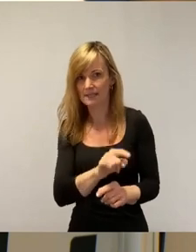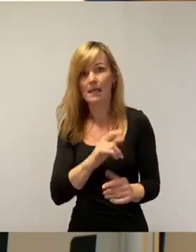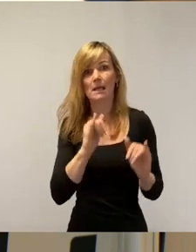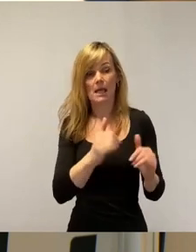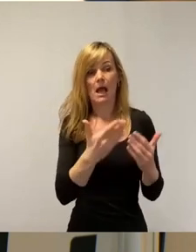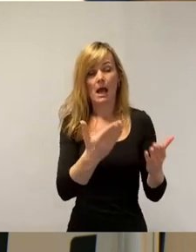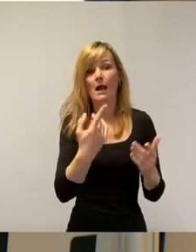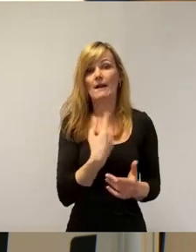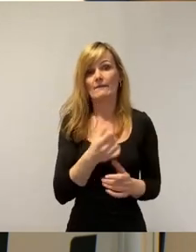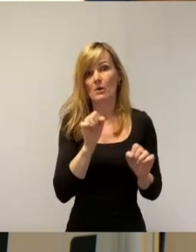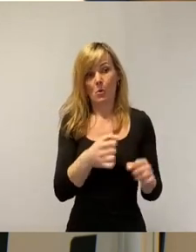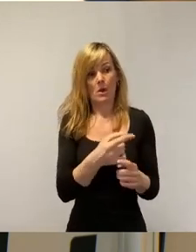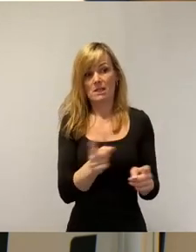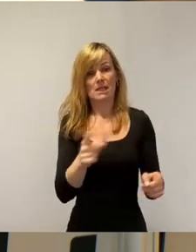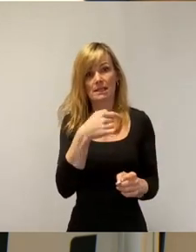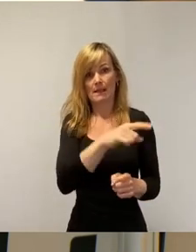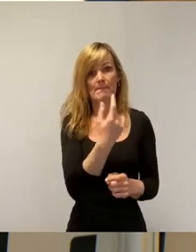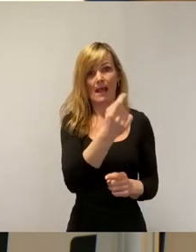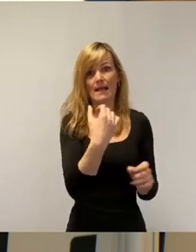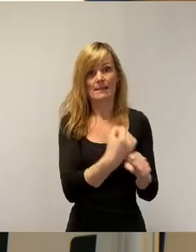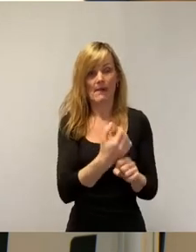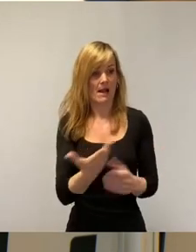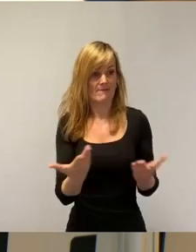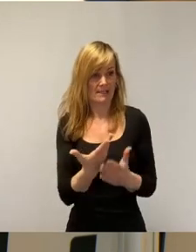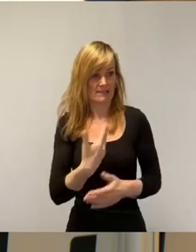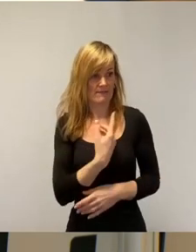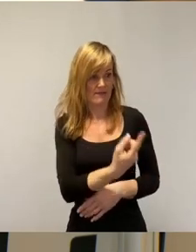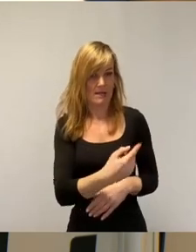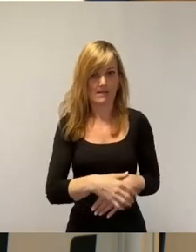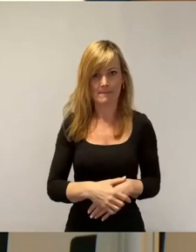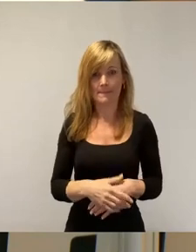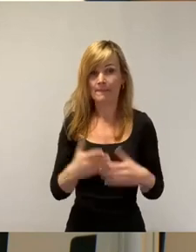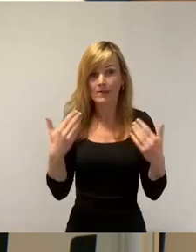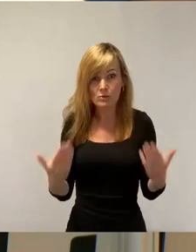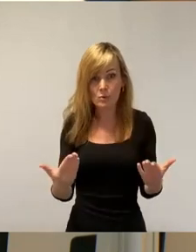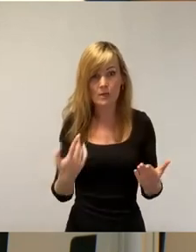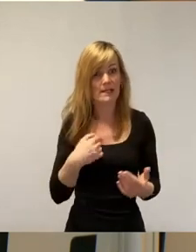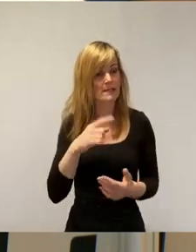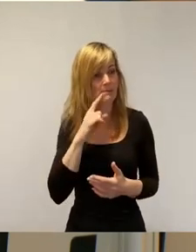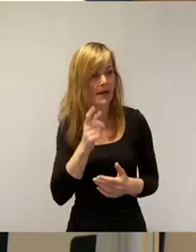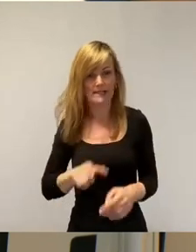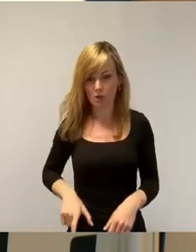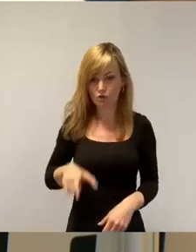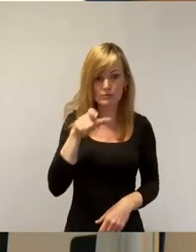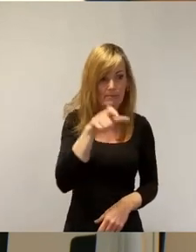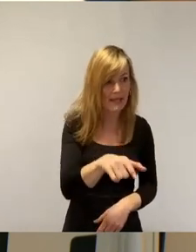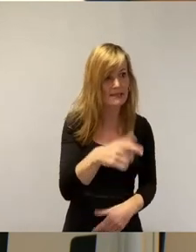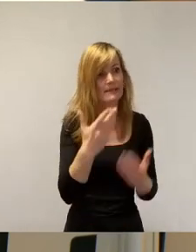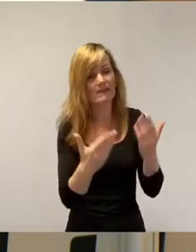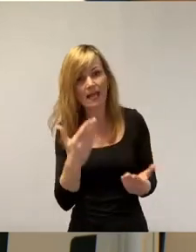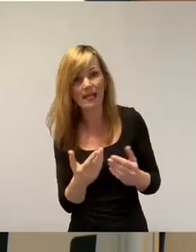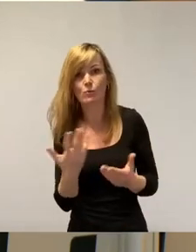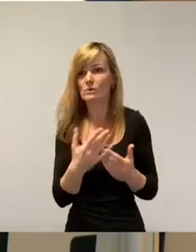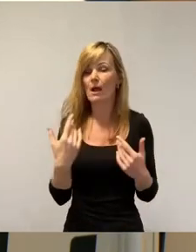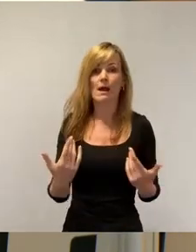da können wir doch, die können doch nicht mit ihrem Geld machen, was sie wollen. Also, ich meine, die spenden dann vielleicht oder die fahren